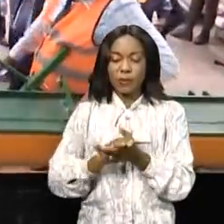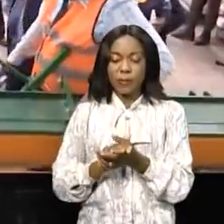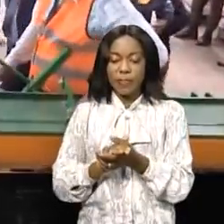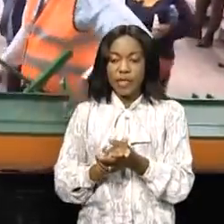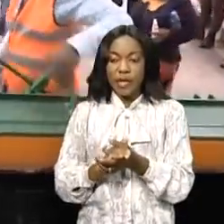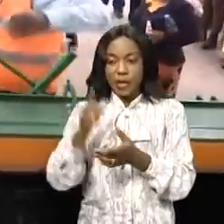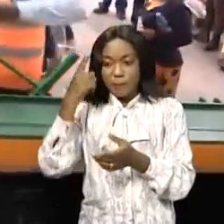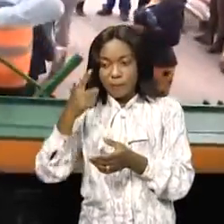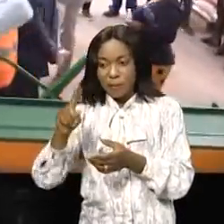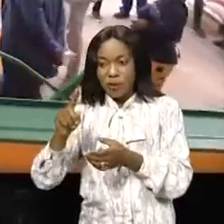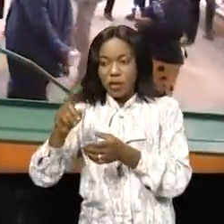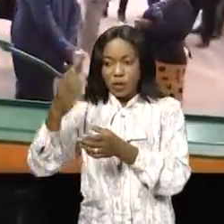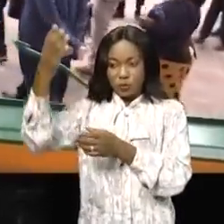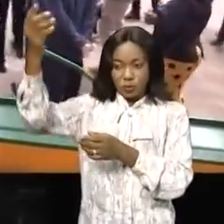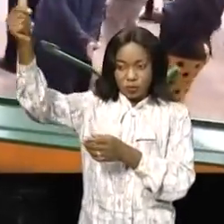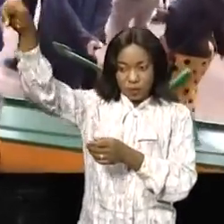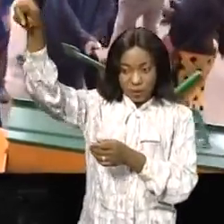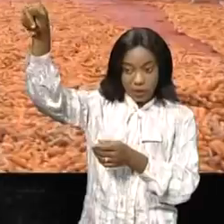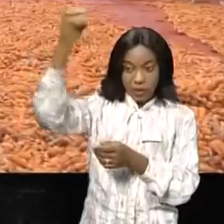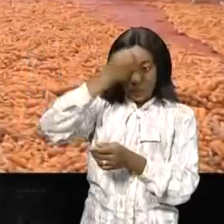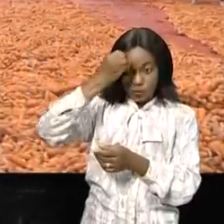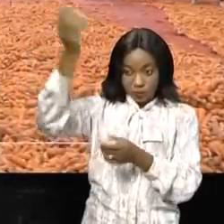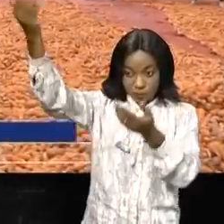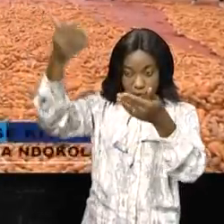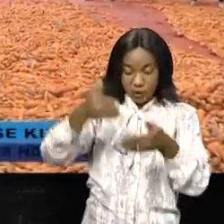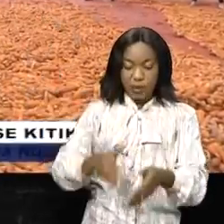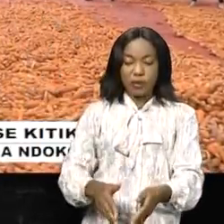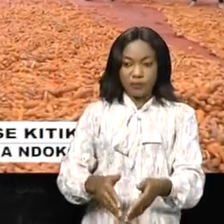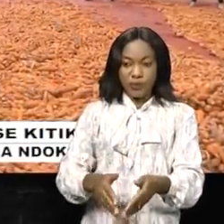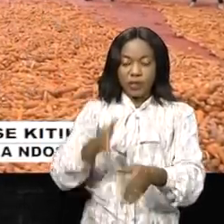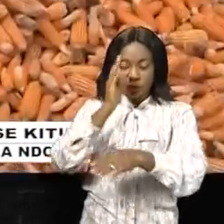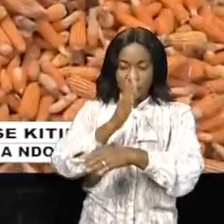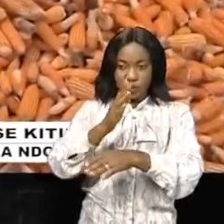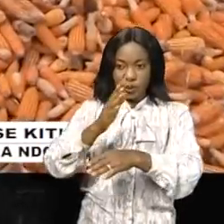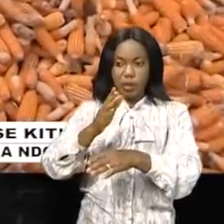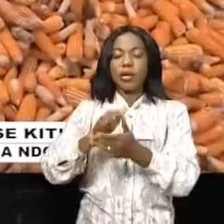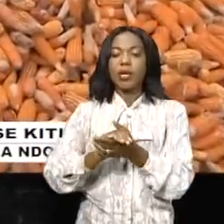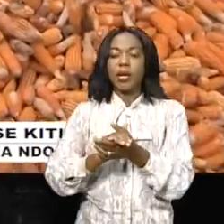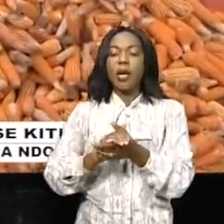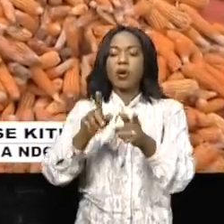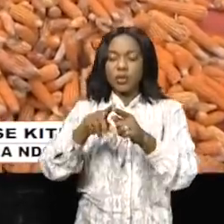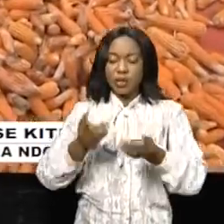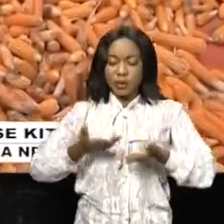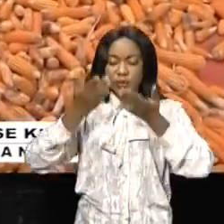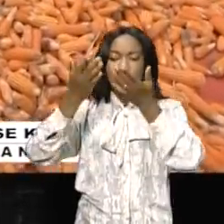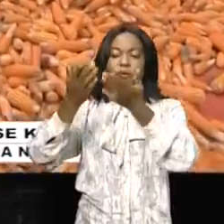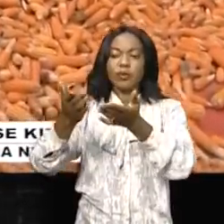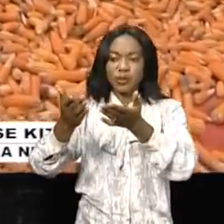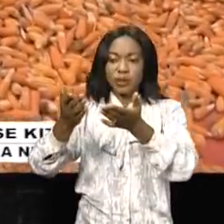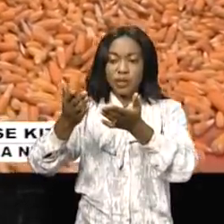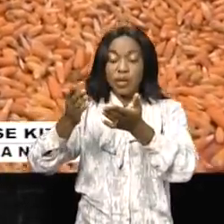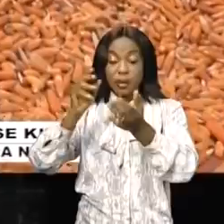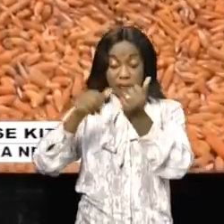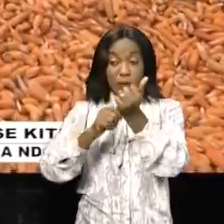agricoles à l'étranger pour desservir le marché congolais. Le conseil d'administration du Fonds de promotion de'industrie a proposé aux gestionnaires du projet